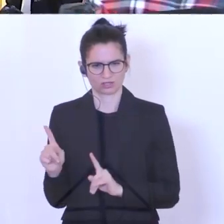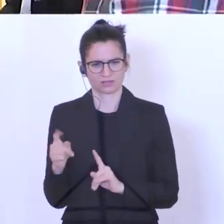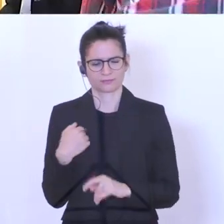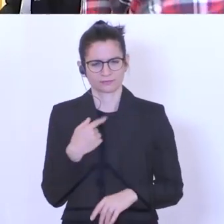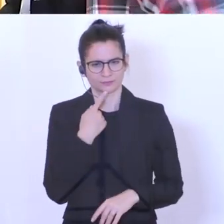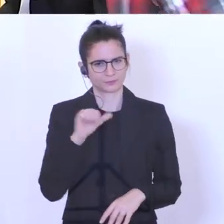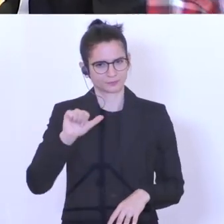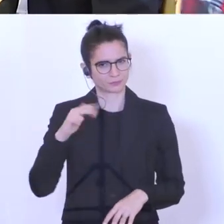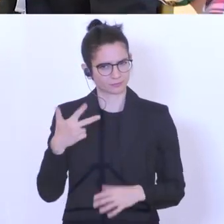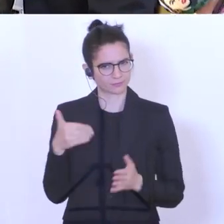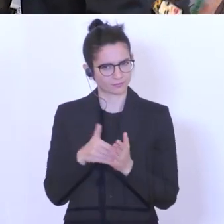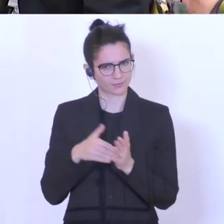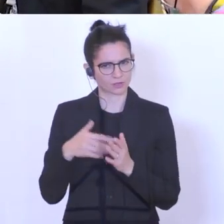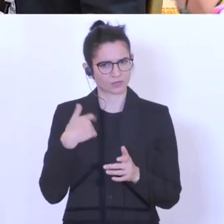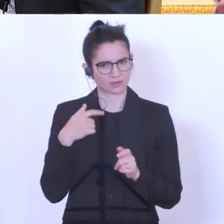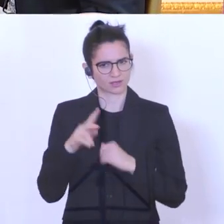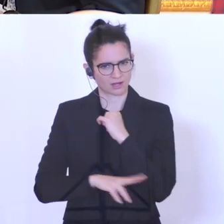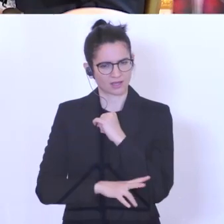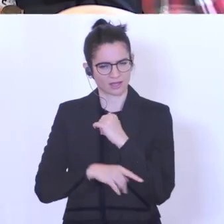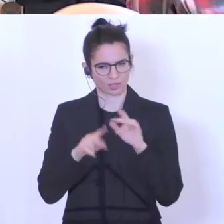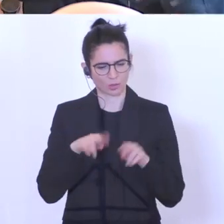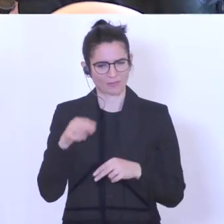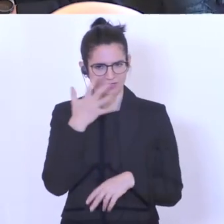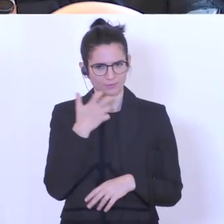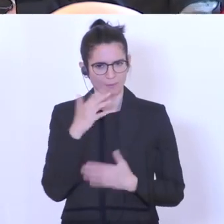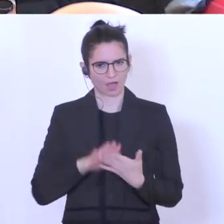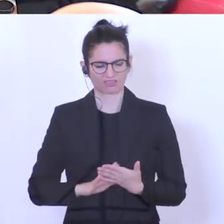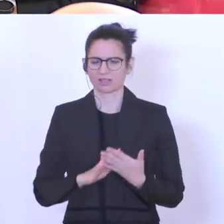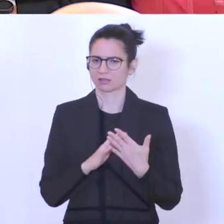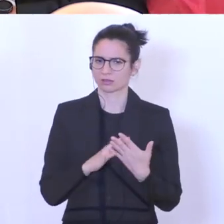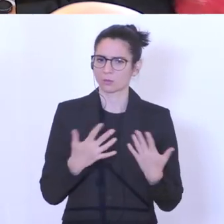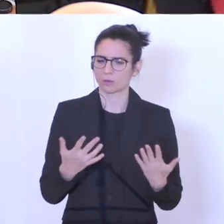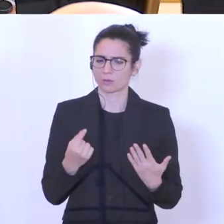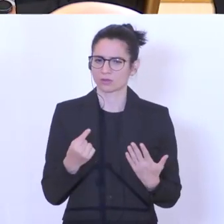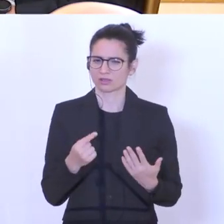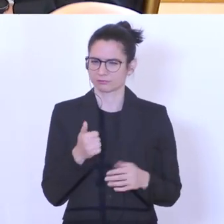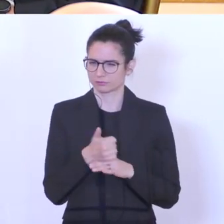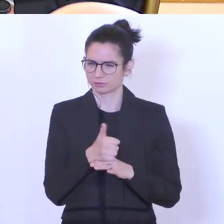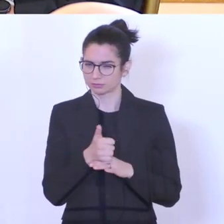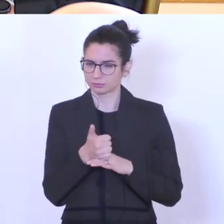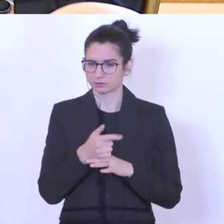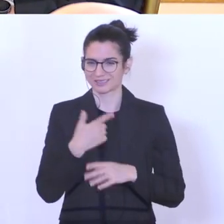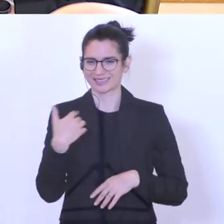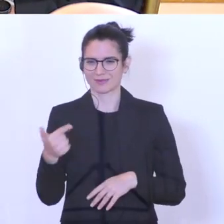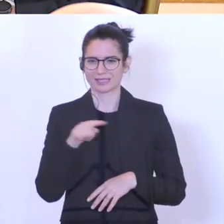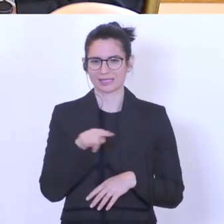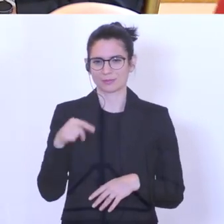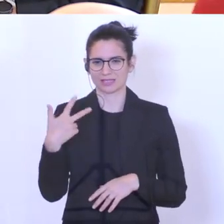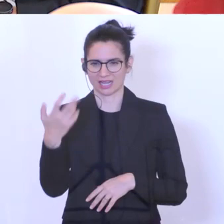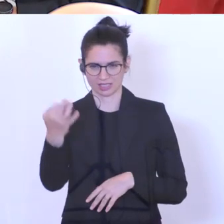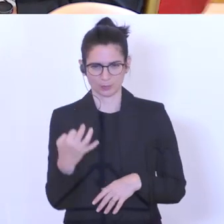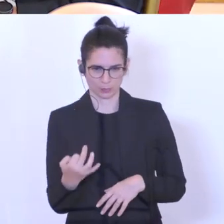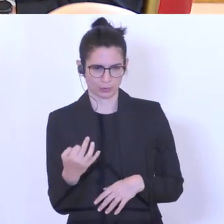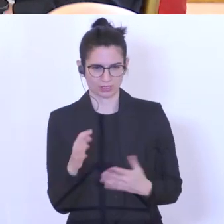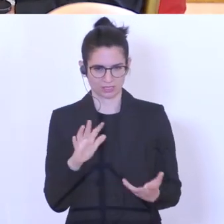gesagt, 31.000 Lehrlinge fangen in der Regel im September an und es die Schätzungen gehen, dass 20 bis 30 Prozent